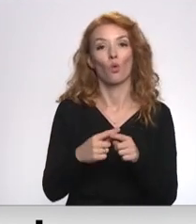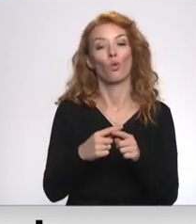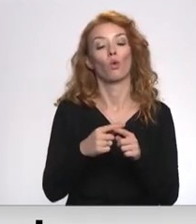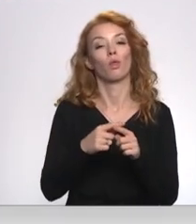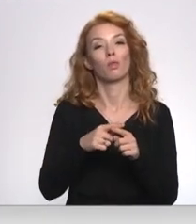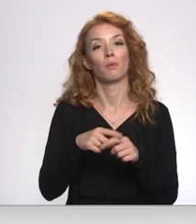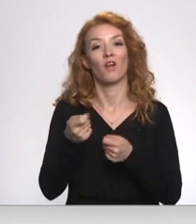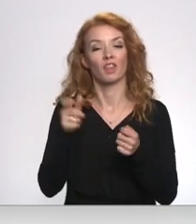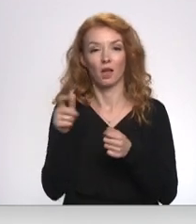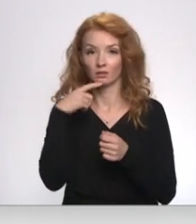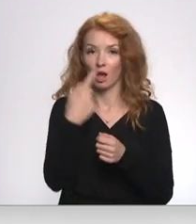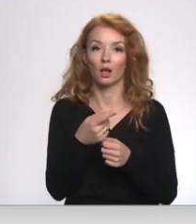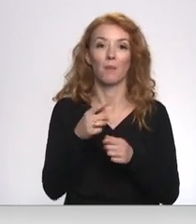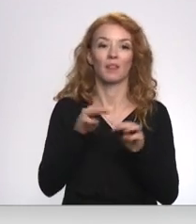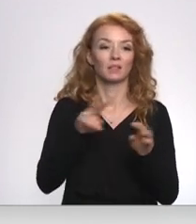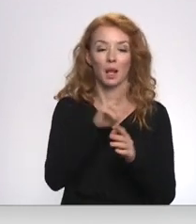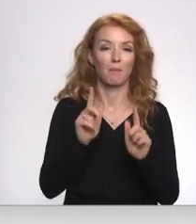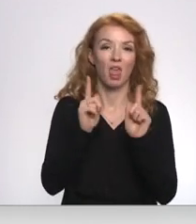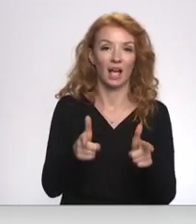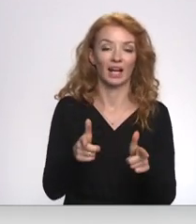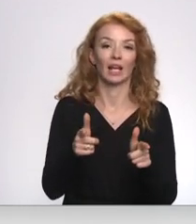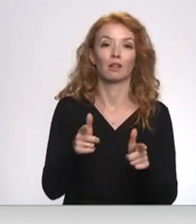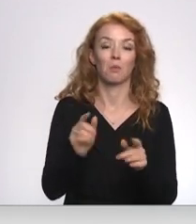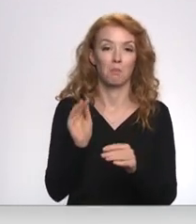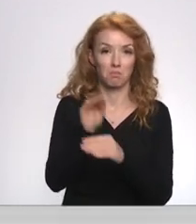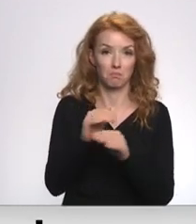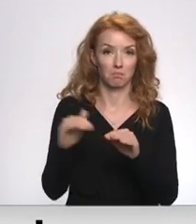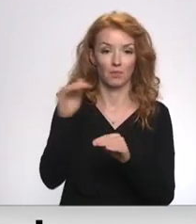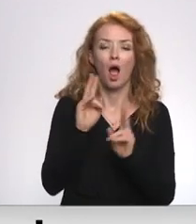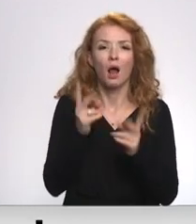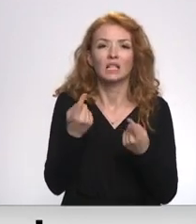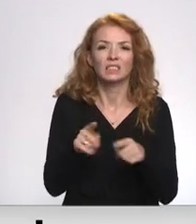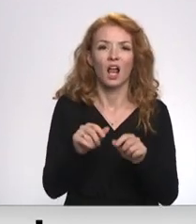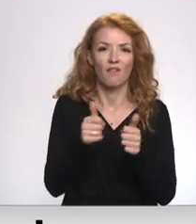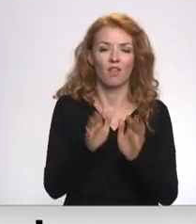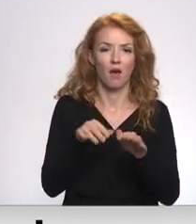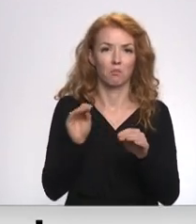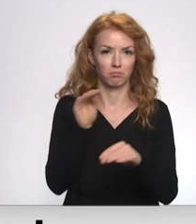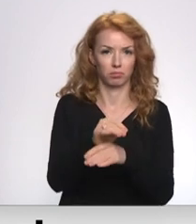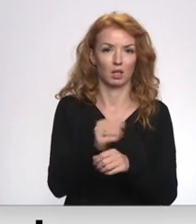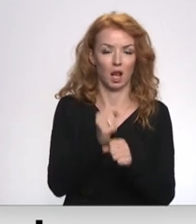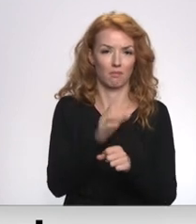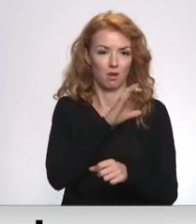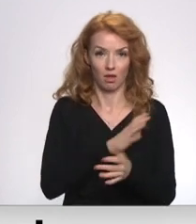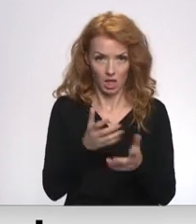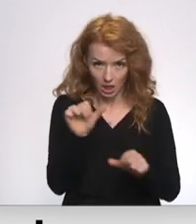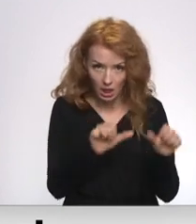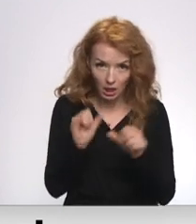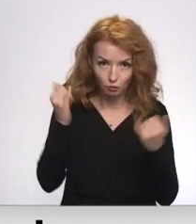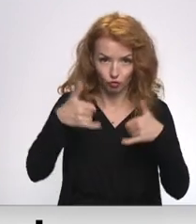mehāniskam darbu samaksas paaugstenājumam. Atvainojiet, kā tad vēl var paaugstenāt darbu samaksas ķīmiski,